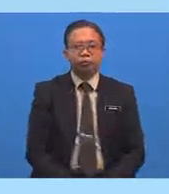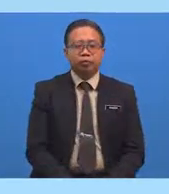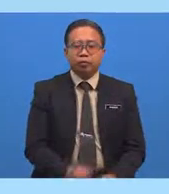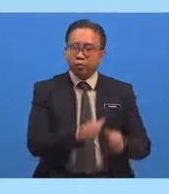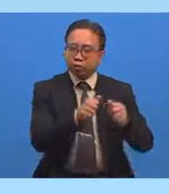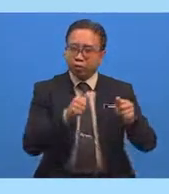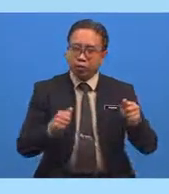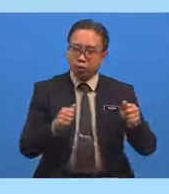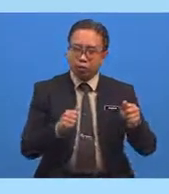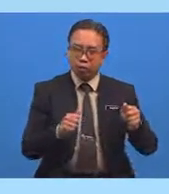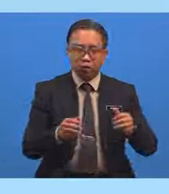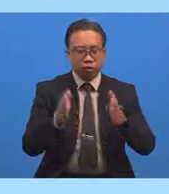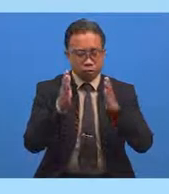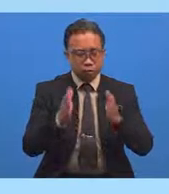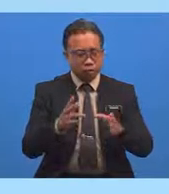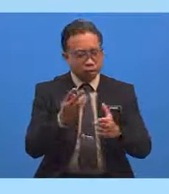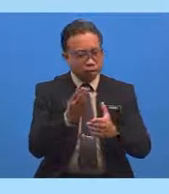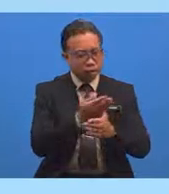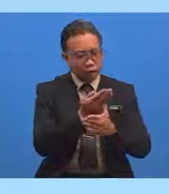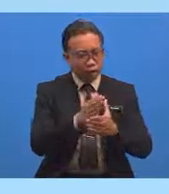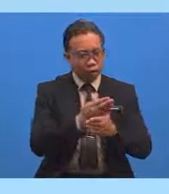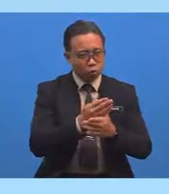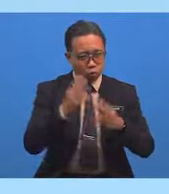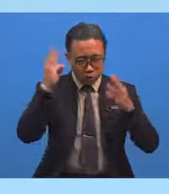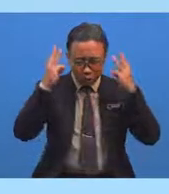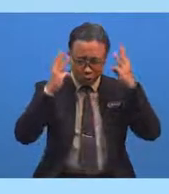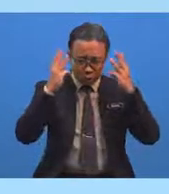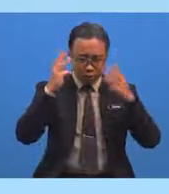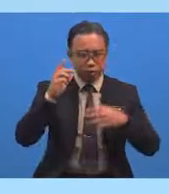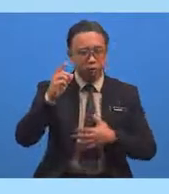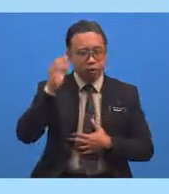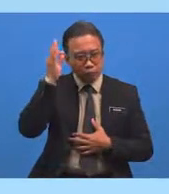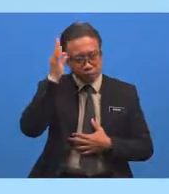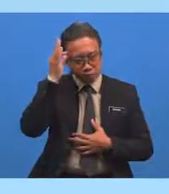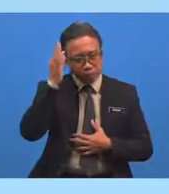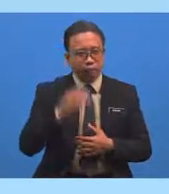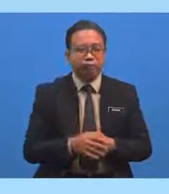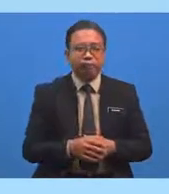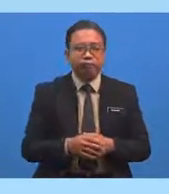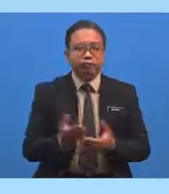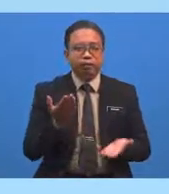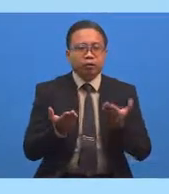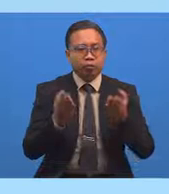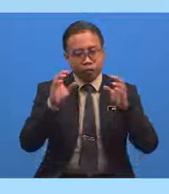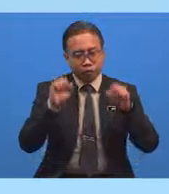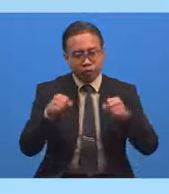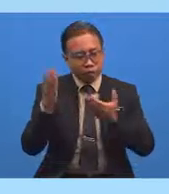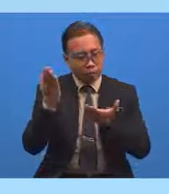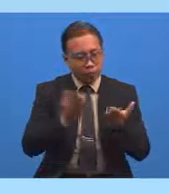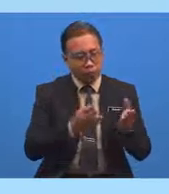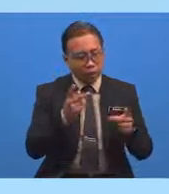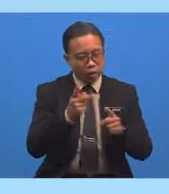Perkara-perkara Yang Boleh Mengganggu Kewarasan Akal Yang Mungkin Boleh Membawa